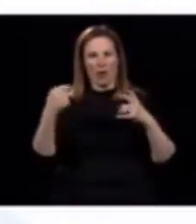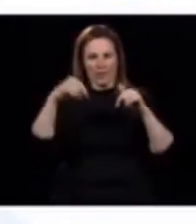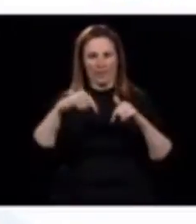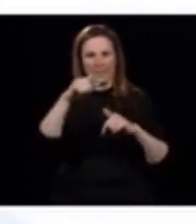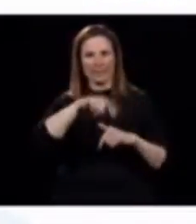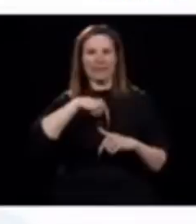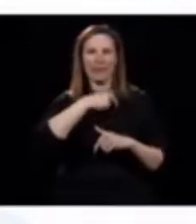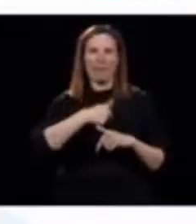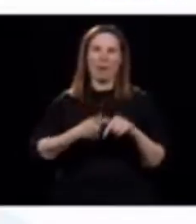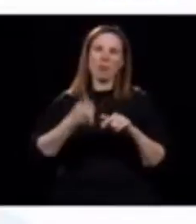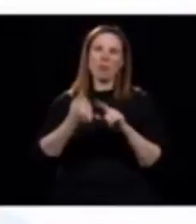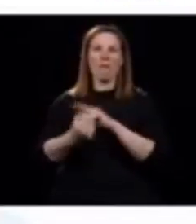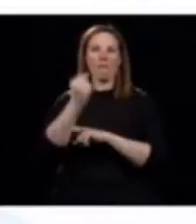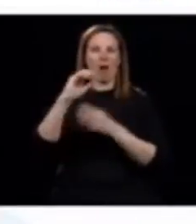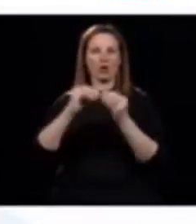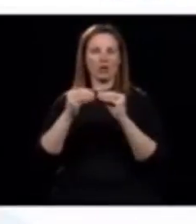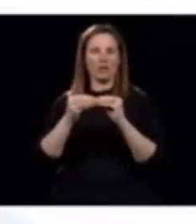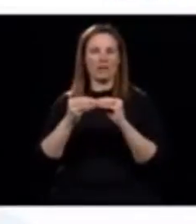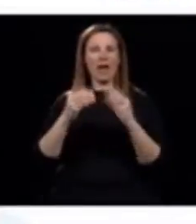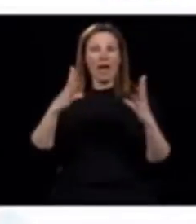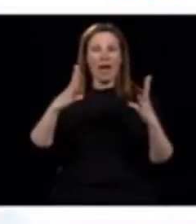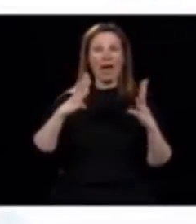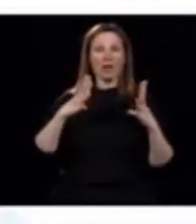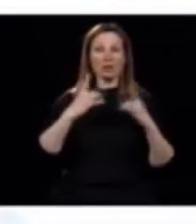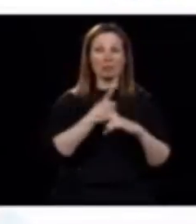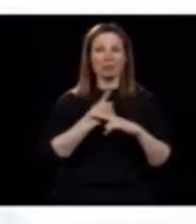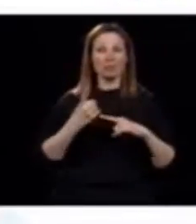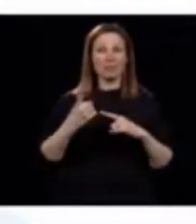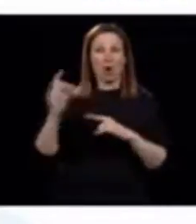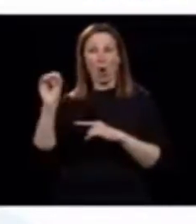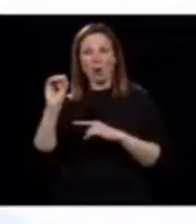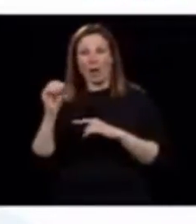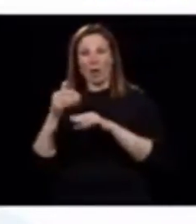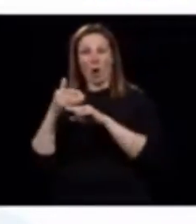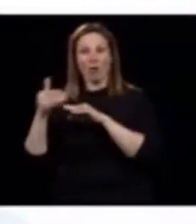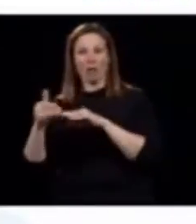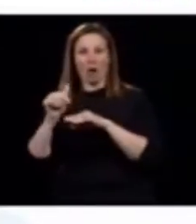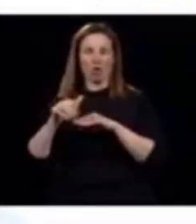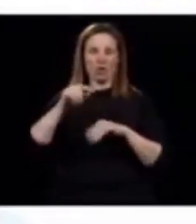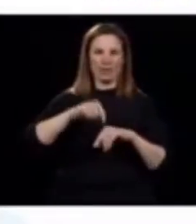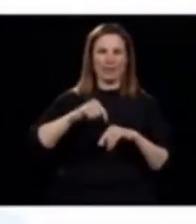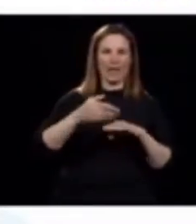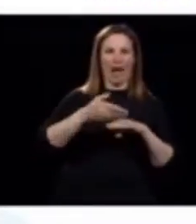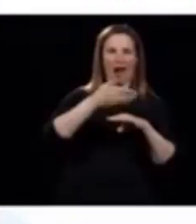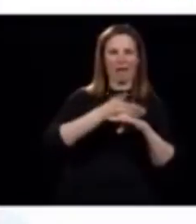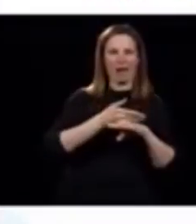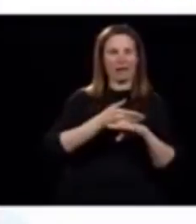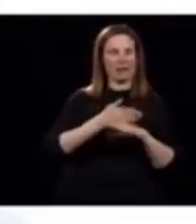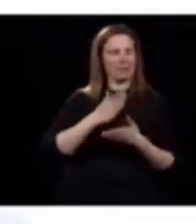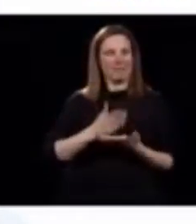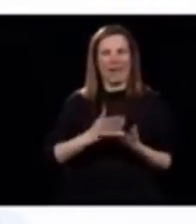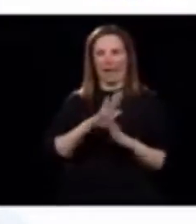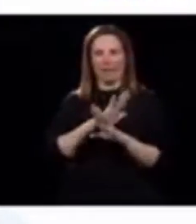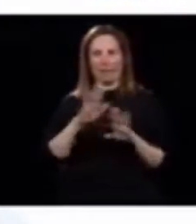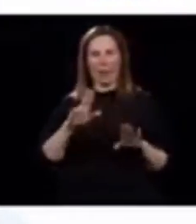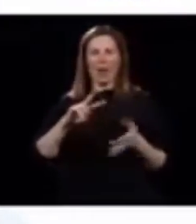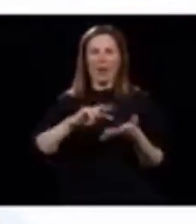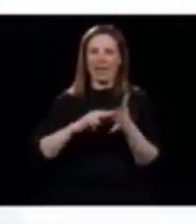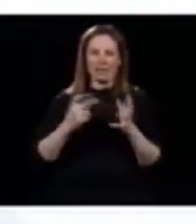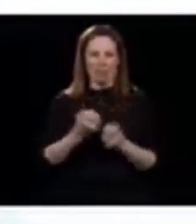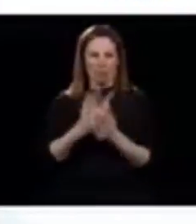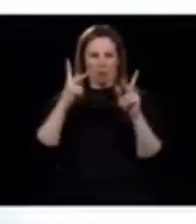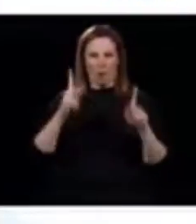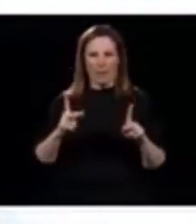n'était pas au même moment que l'Ontario, ça ne nous a pas aidés non plus. Parce qu'il y avait plus de gens